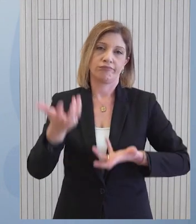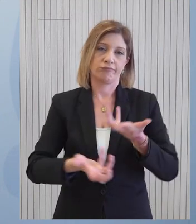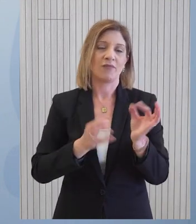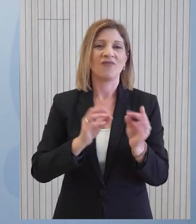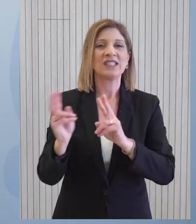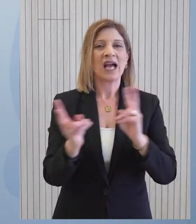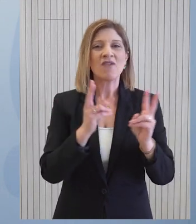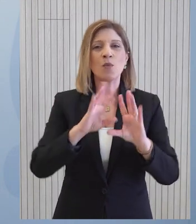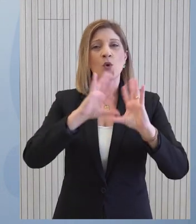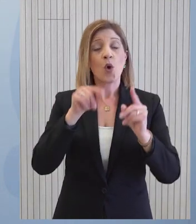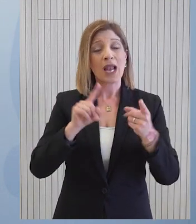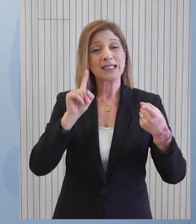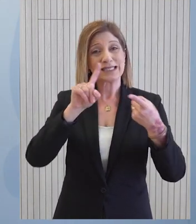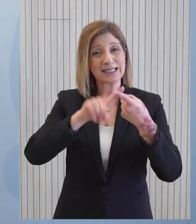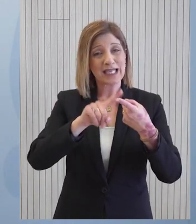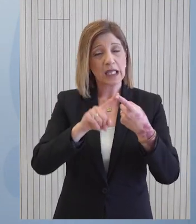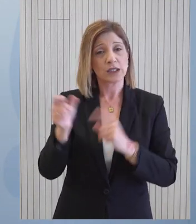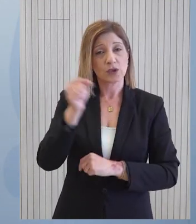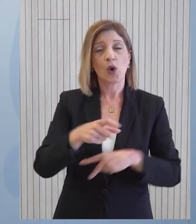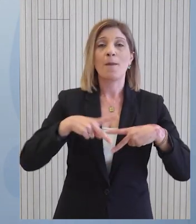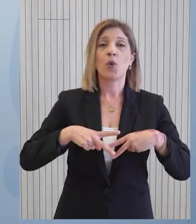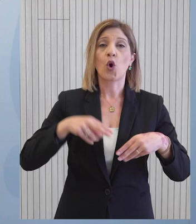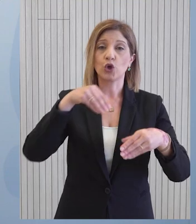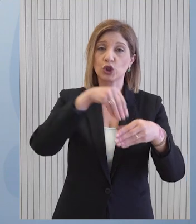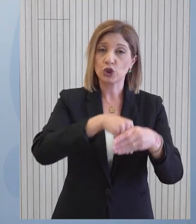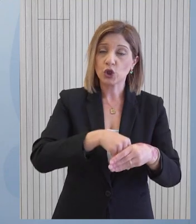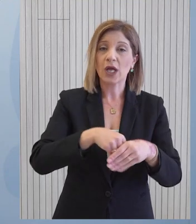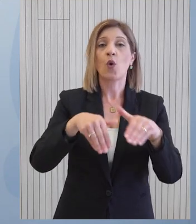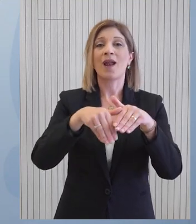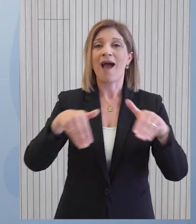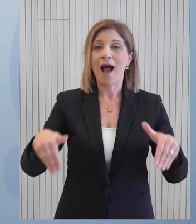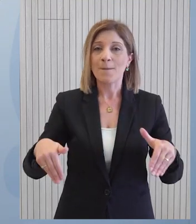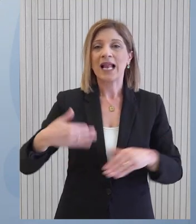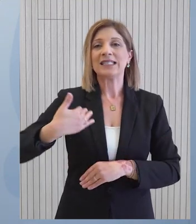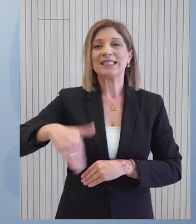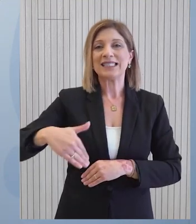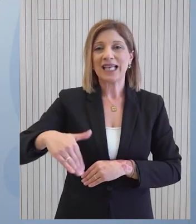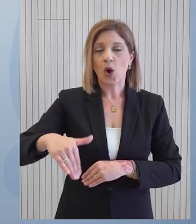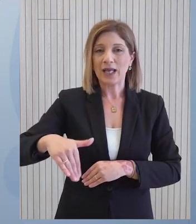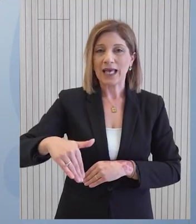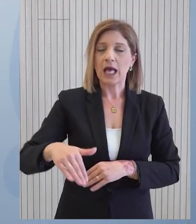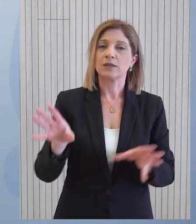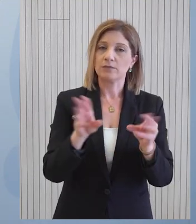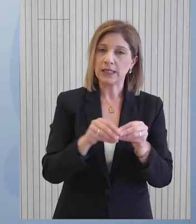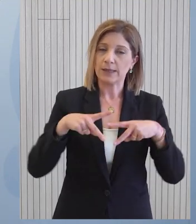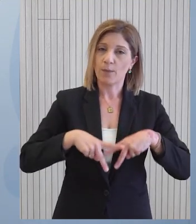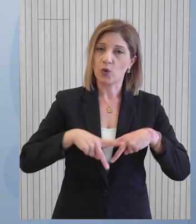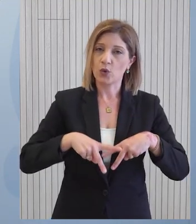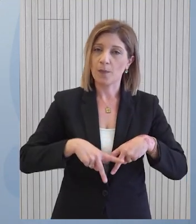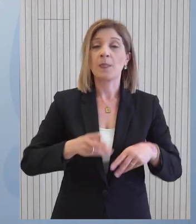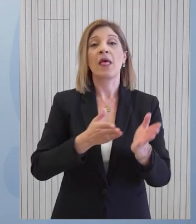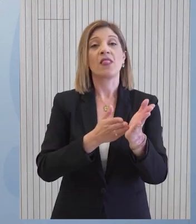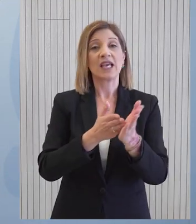Η σύσκεψη πραγματοποιήθηκε στην παρουσία των Υπουργών Εξωτερικών Άμυνας, Γεωργίας Αγροτικής Ανάπτυξης και Περιβάλλοντος,